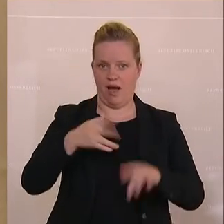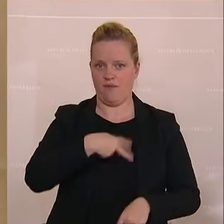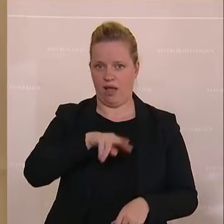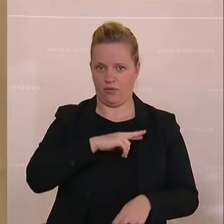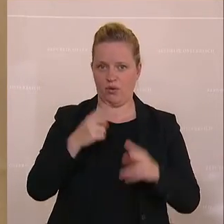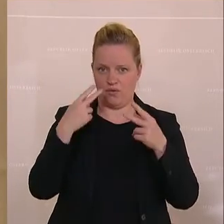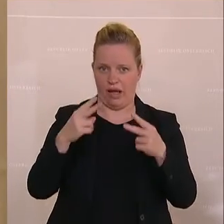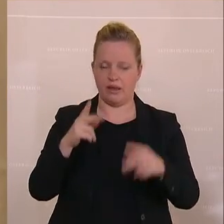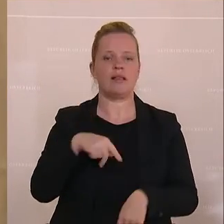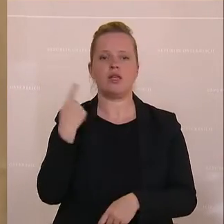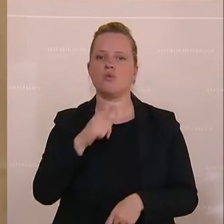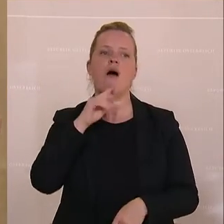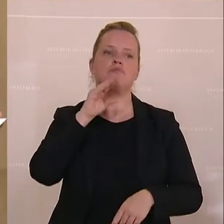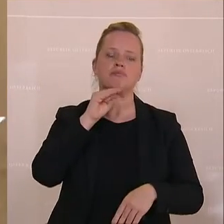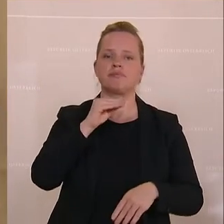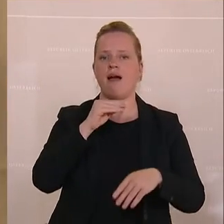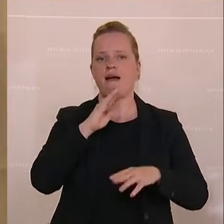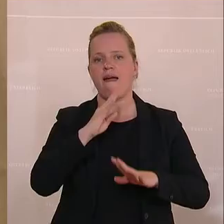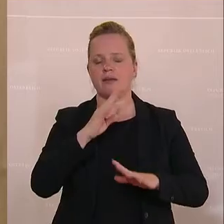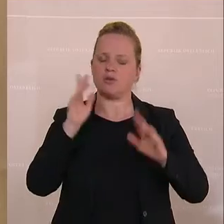wir entlasten uns setzen um.